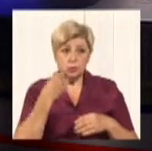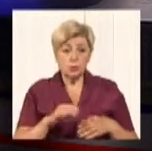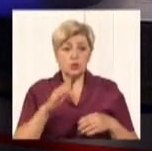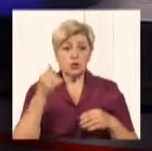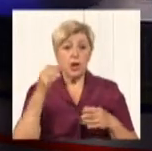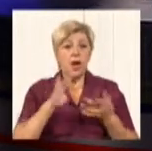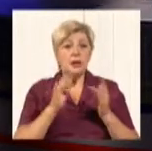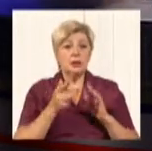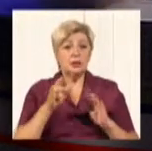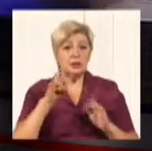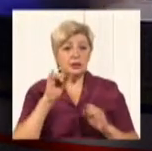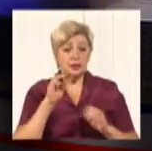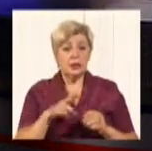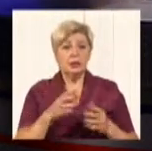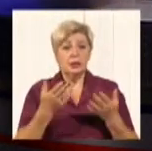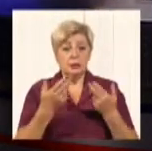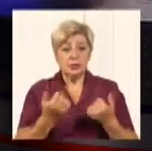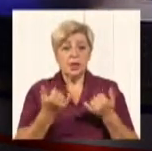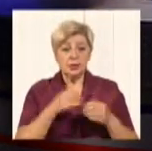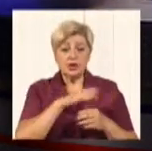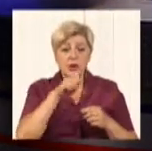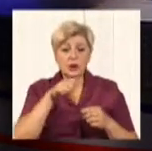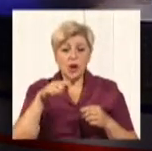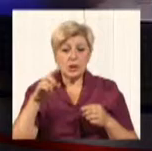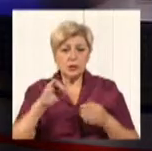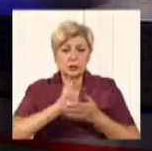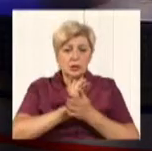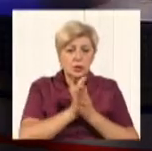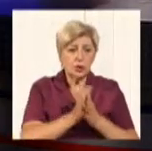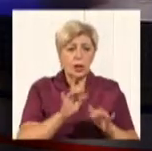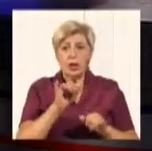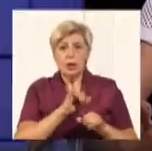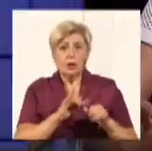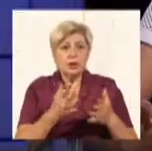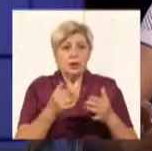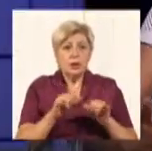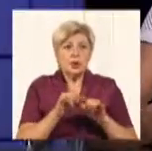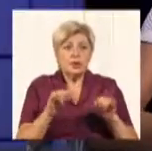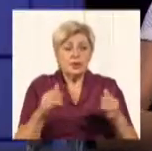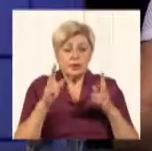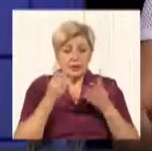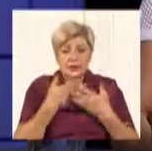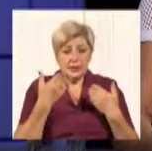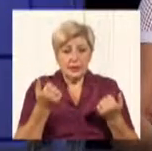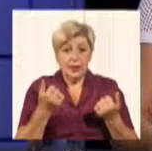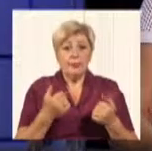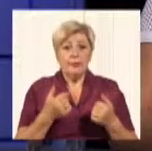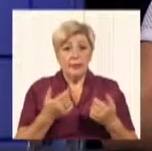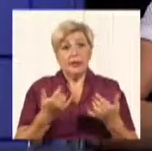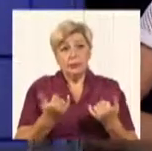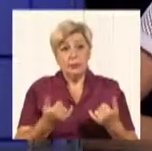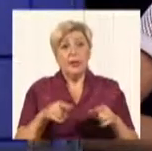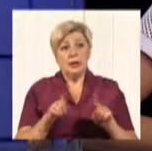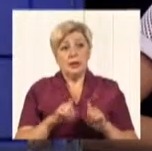аналогові частоти всі дуже щільно забиті, і у нас просто немає ресурсу, куди його розвивати, на це потрібен ресурс. Ну, так, власне, ми його і